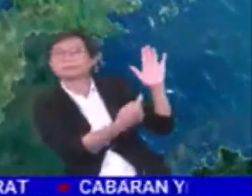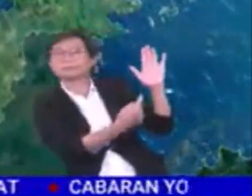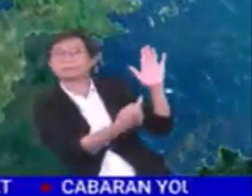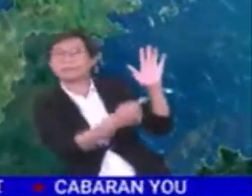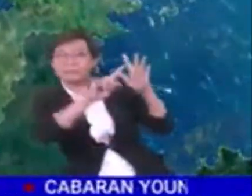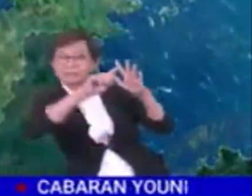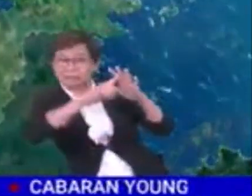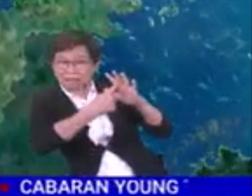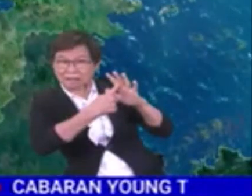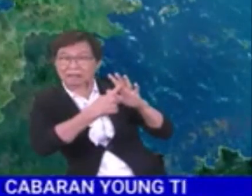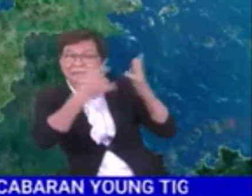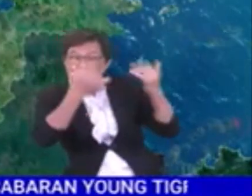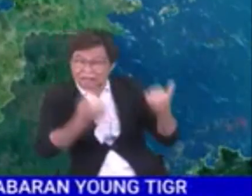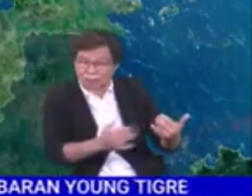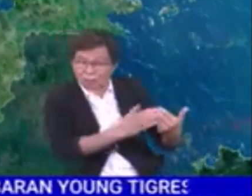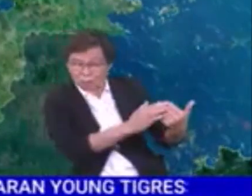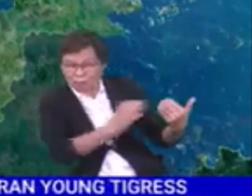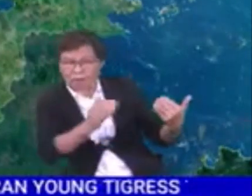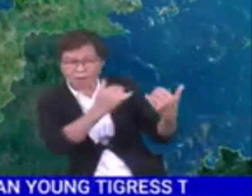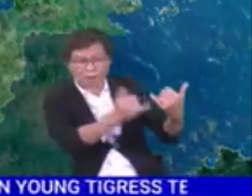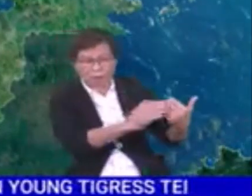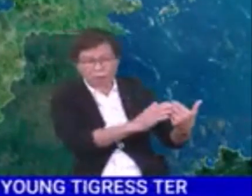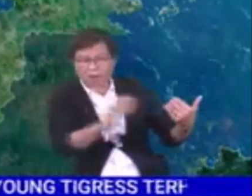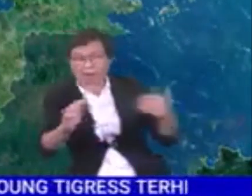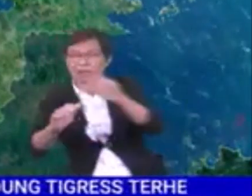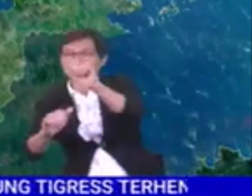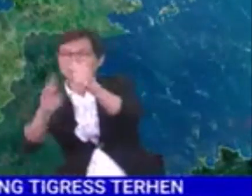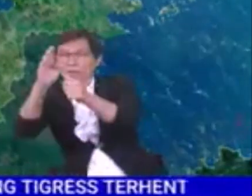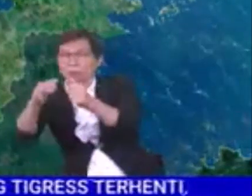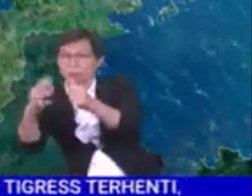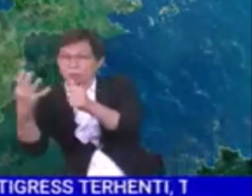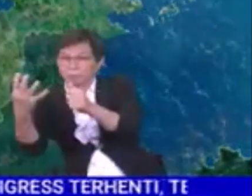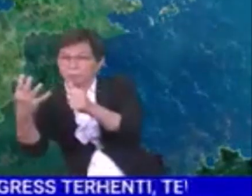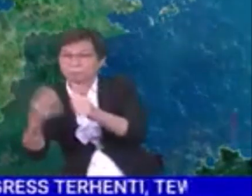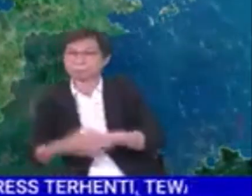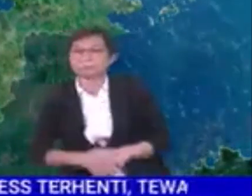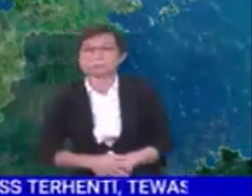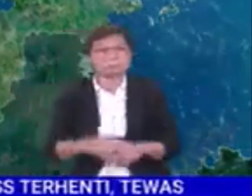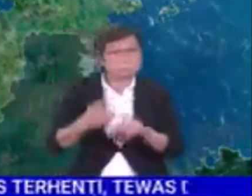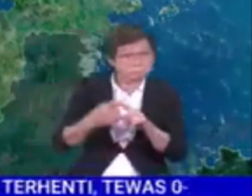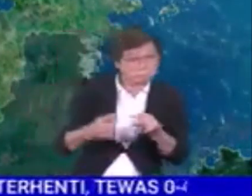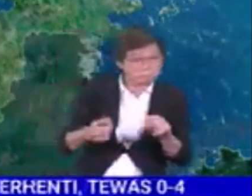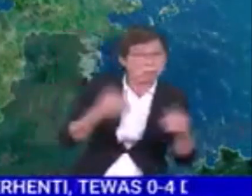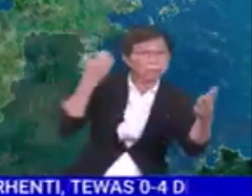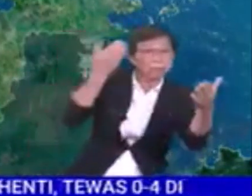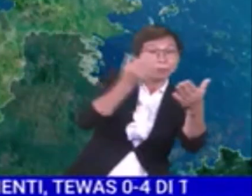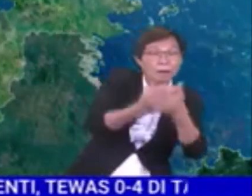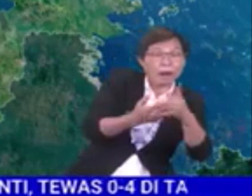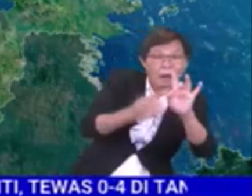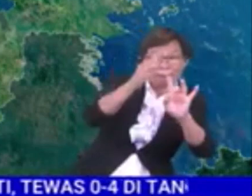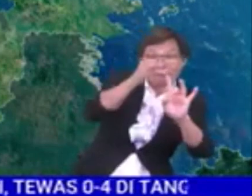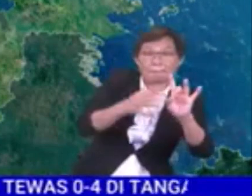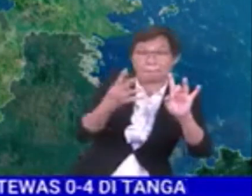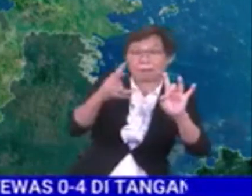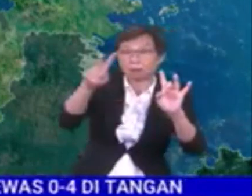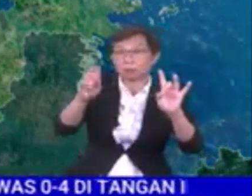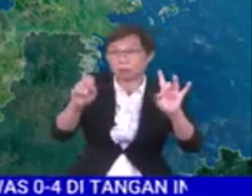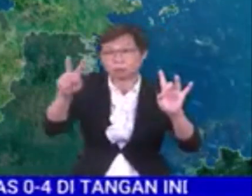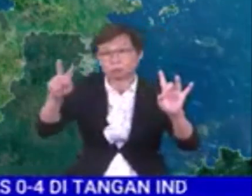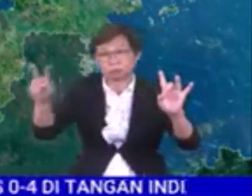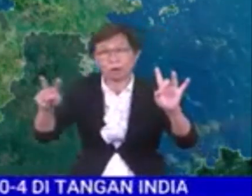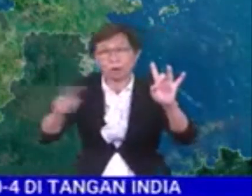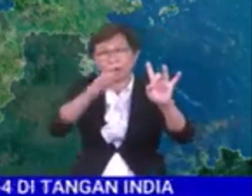berkuat kuasa dari hari ini sehingga ke 10 April 2022. Namun, menjelang 8 April 2022,